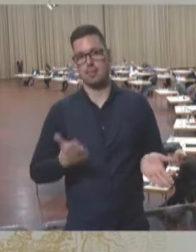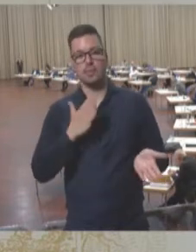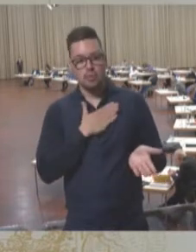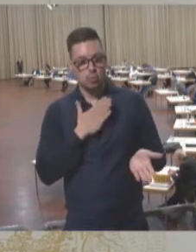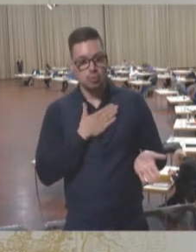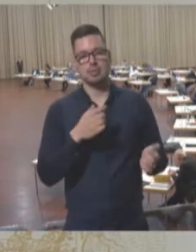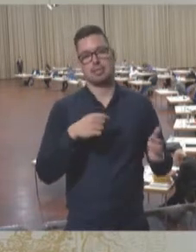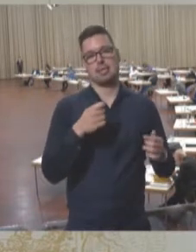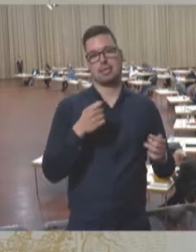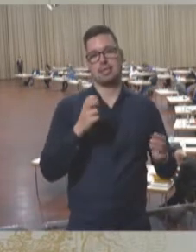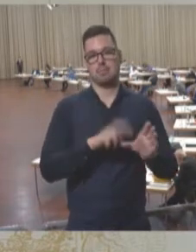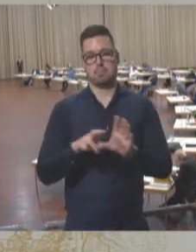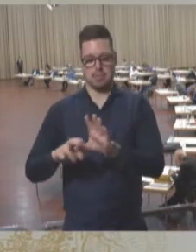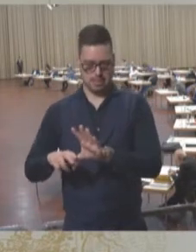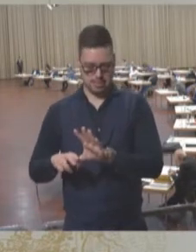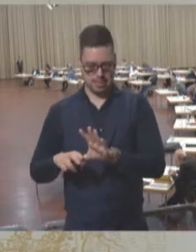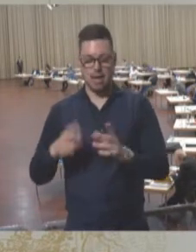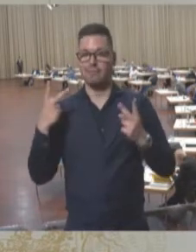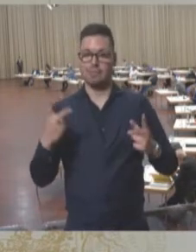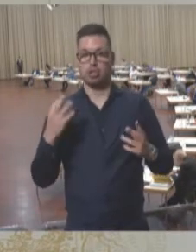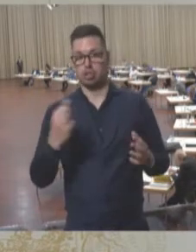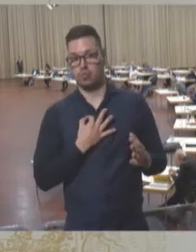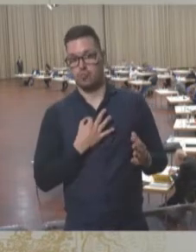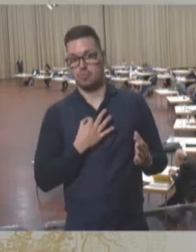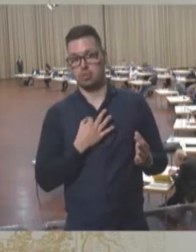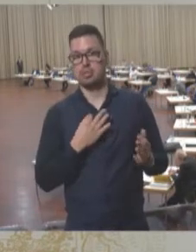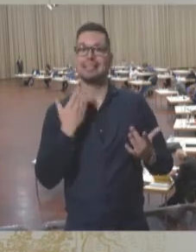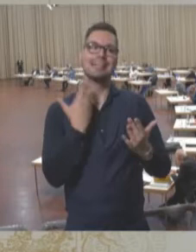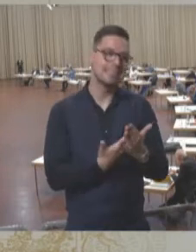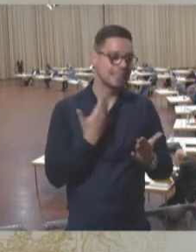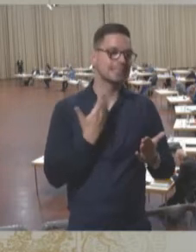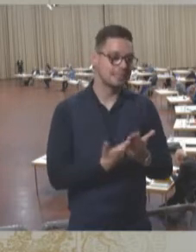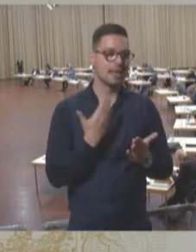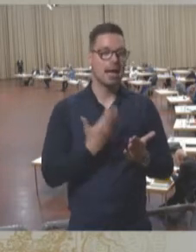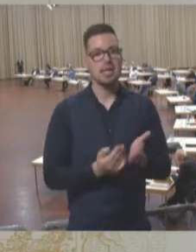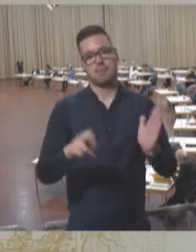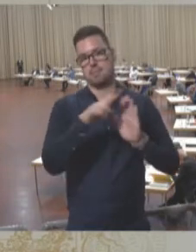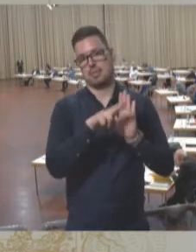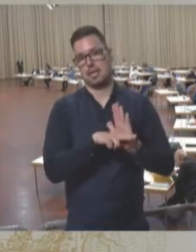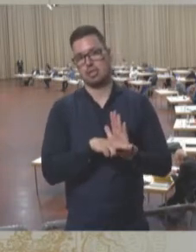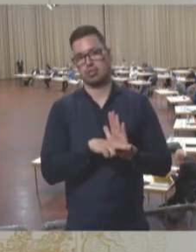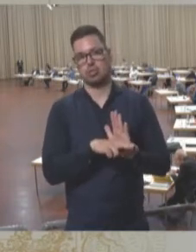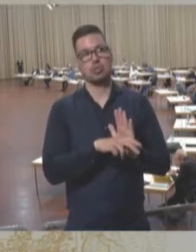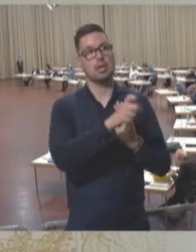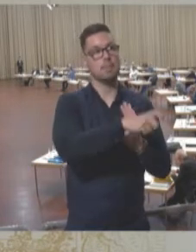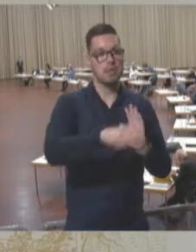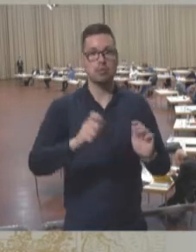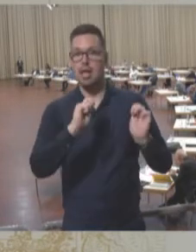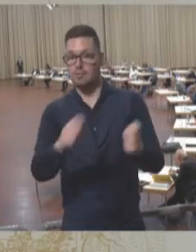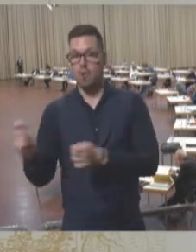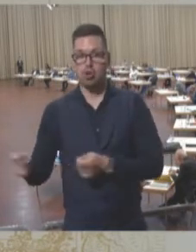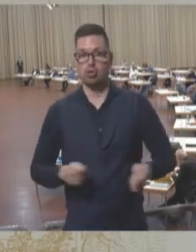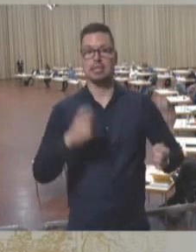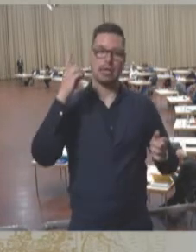unsere Mitglieder, das ist mir ganz besonders wichtig, haben deshalb auch ein Recht darauf, dass ihre Personalvorschläge in einer